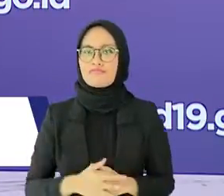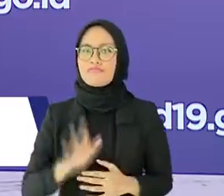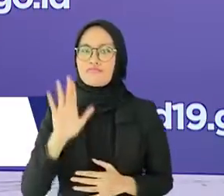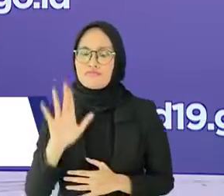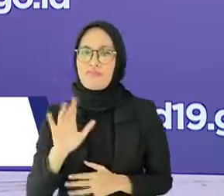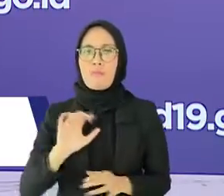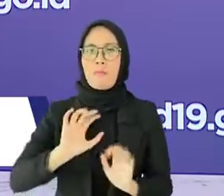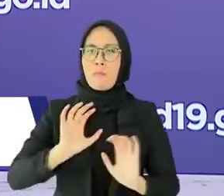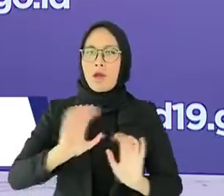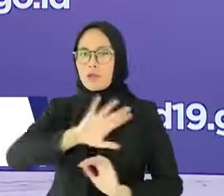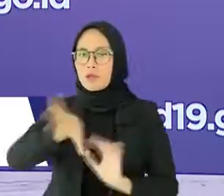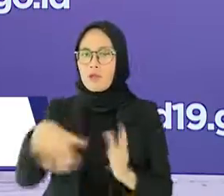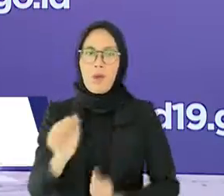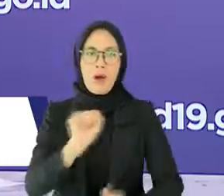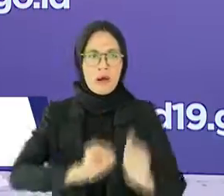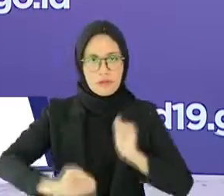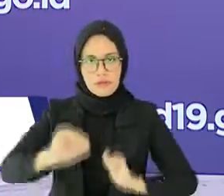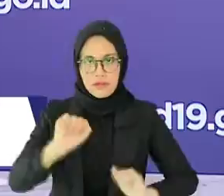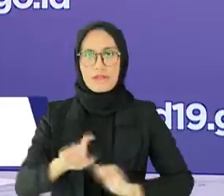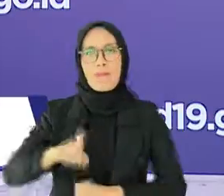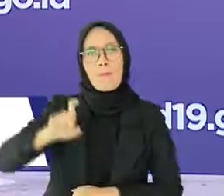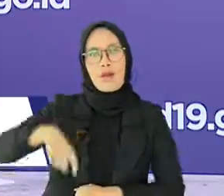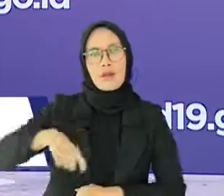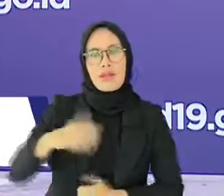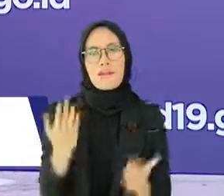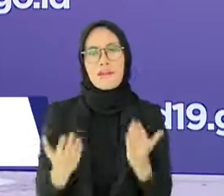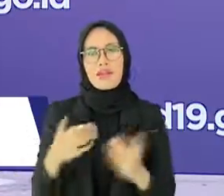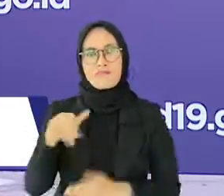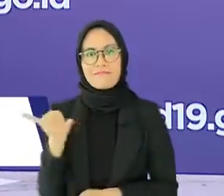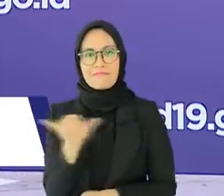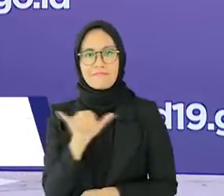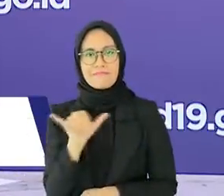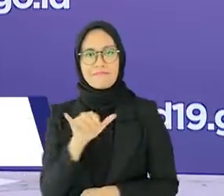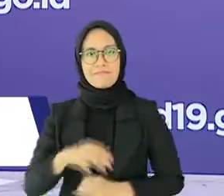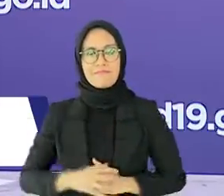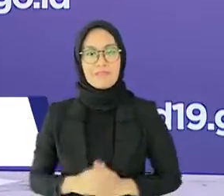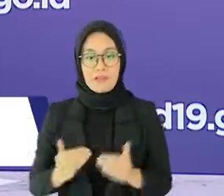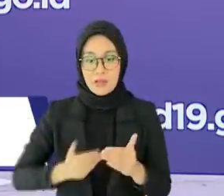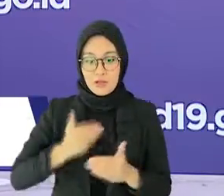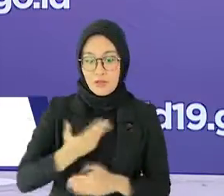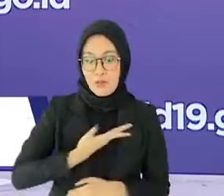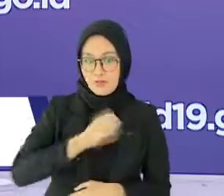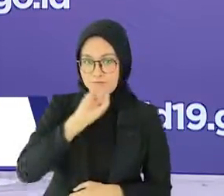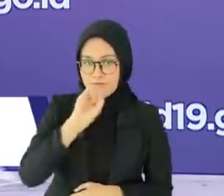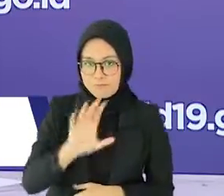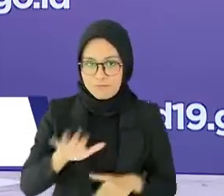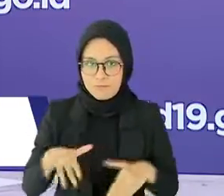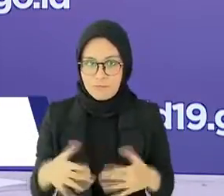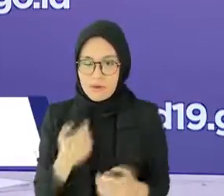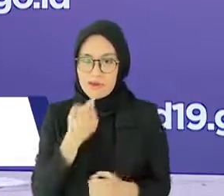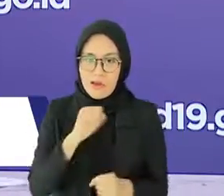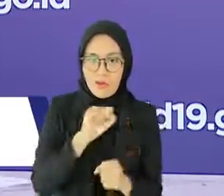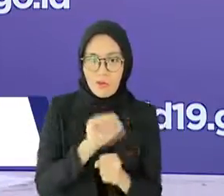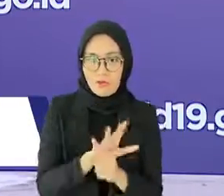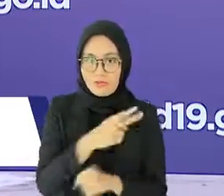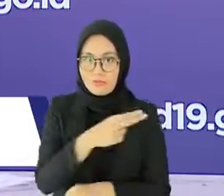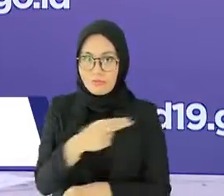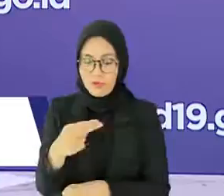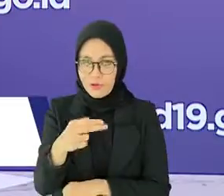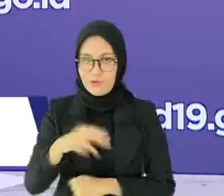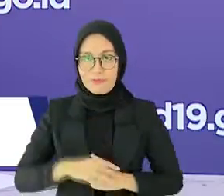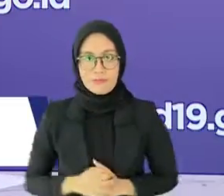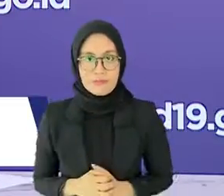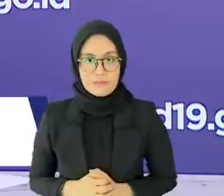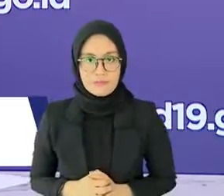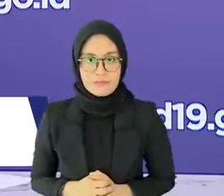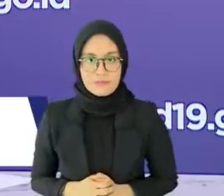banyak sektor aktivitas masyarakat. Selanjutnya, saya akan menyampaikan perkembangan COVID-19 di Indonesia. Selanjutnya,